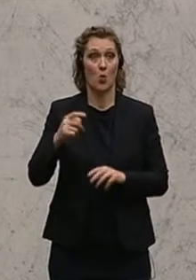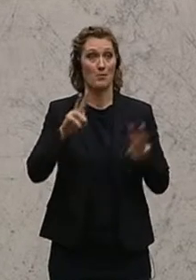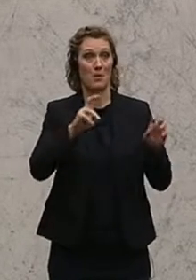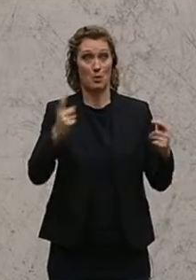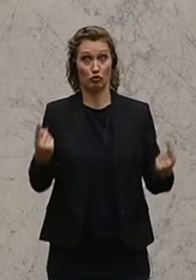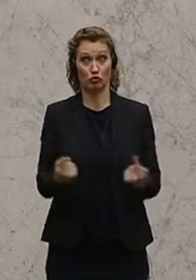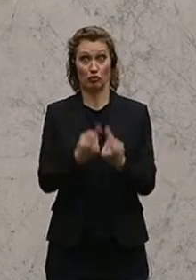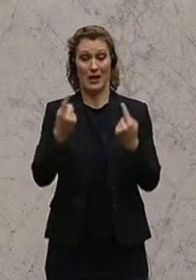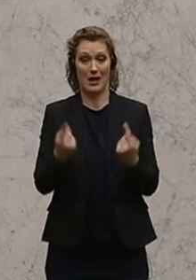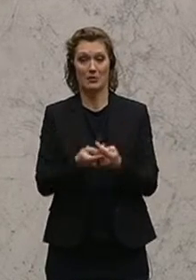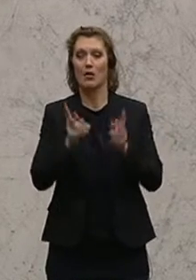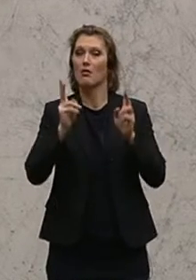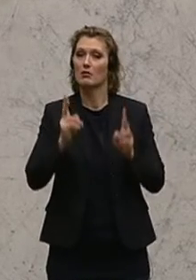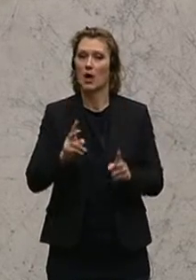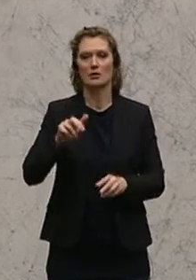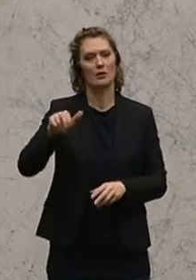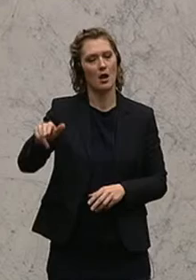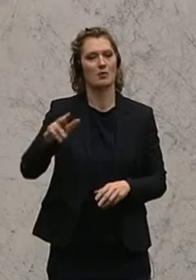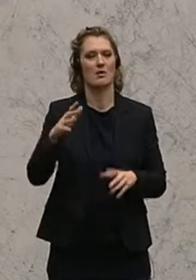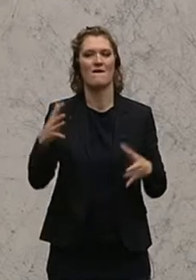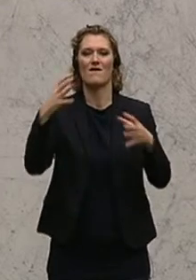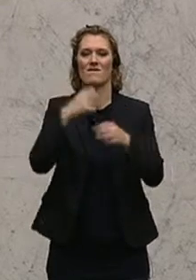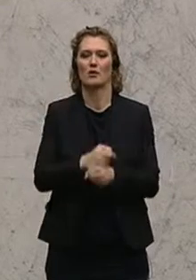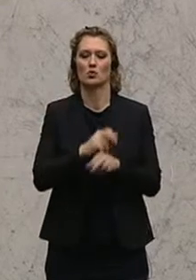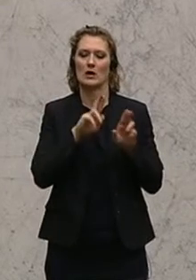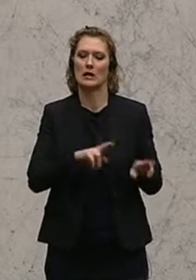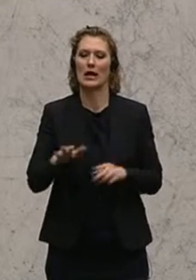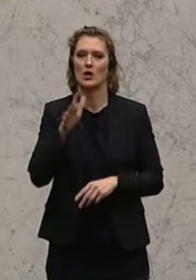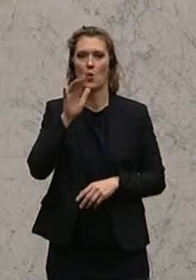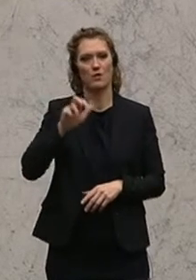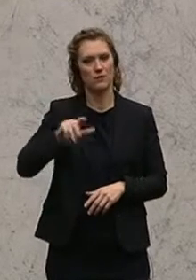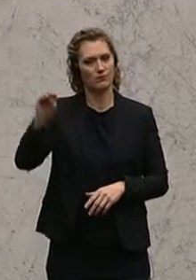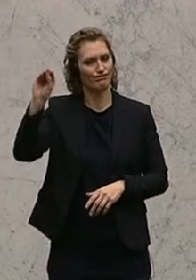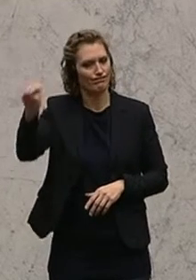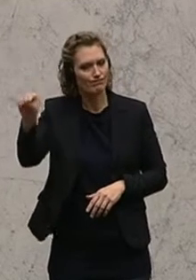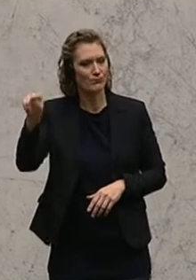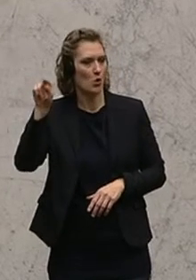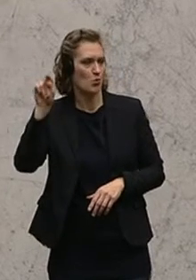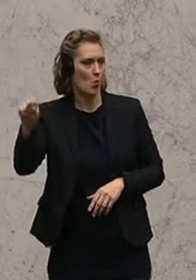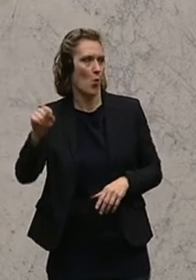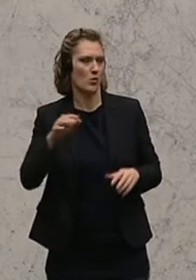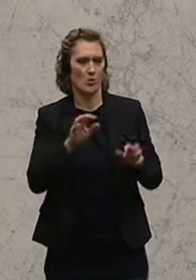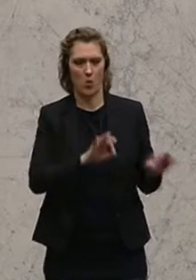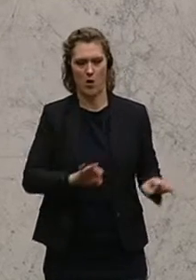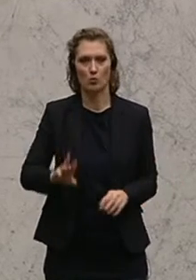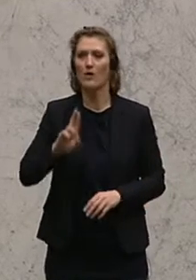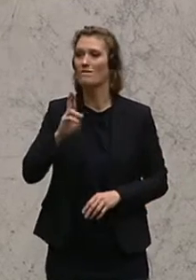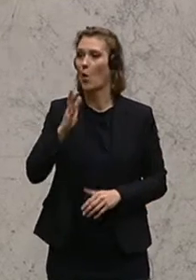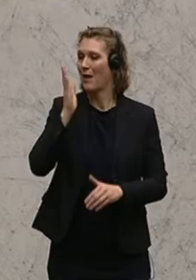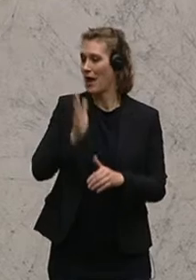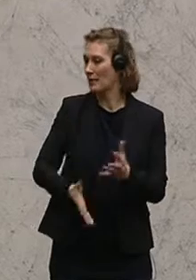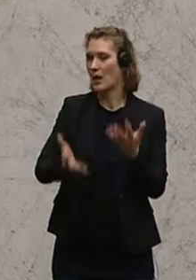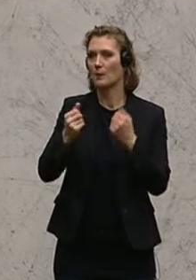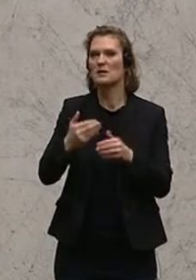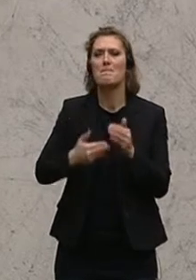kommen kann, dass wir dann zum Verfassungsgerichtshof gehen werden können und das ist ganz, ganz wichtig, weil es am Schluss dann zu keiner